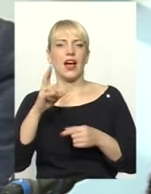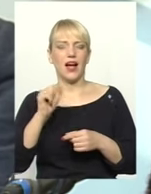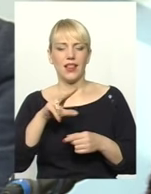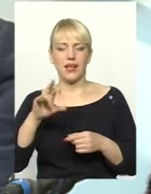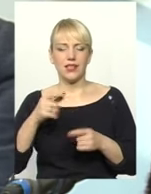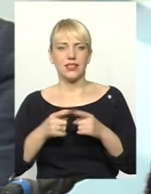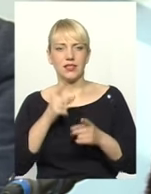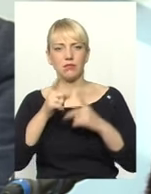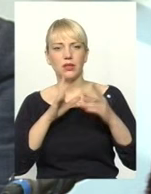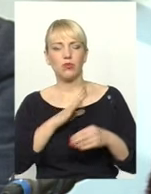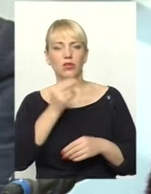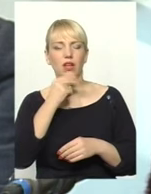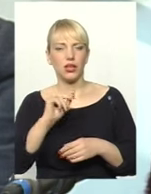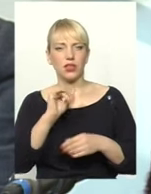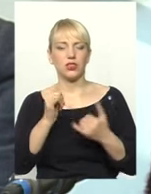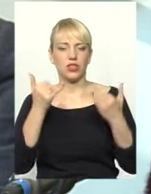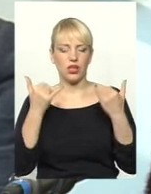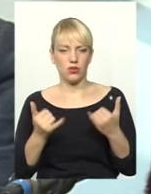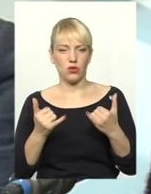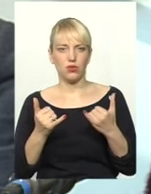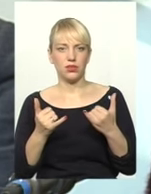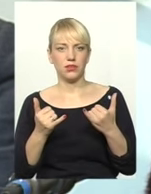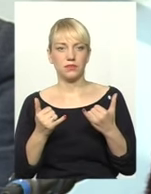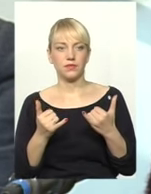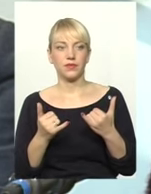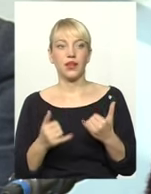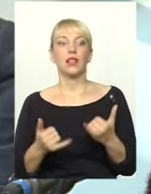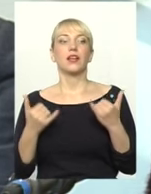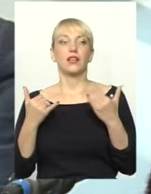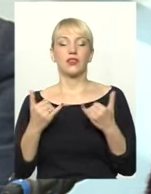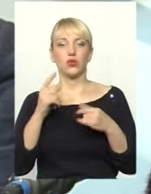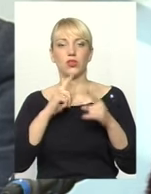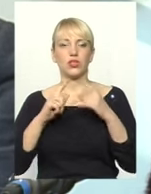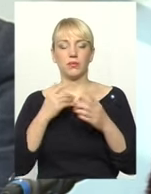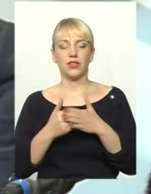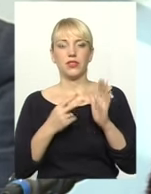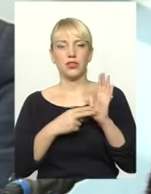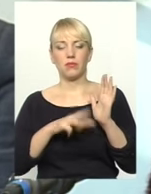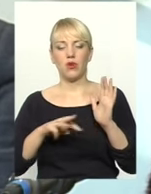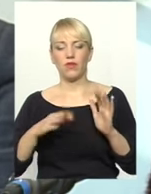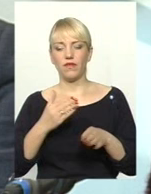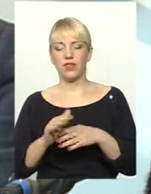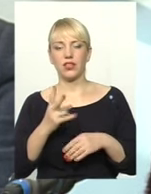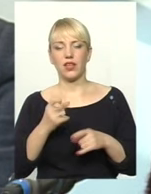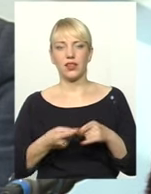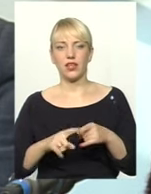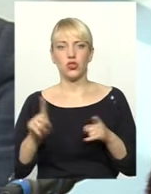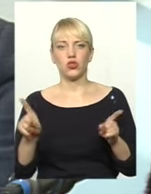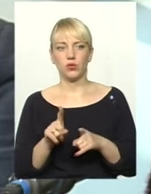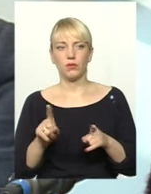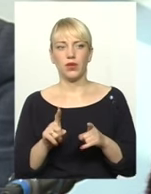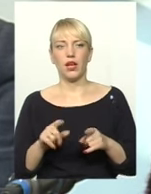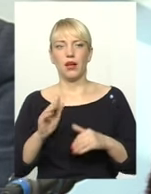тільки на краще. І на сьогодні, на сьогоднішній сесії близько 7 мільйонів виділено на те, щоби